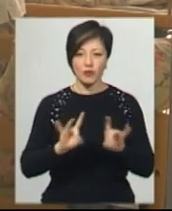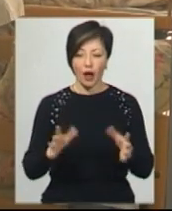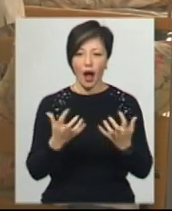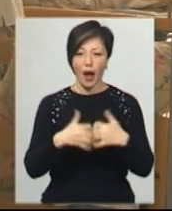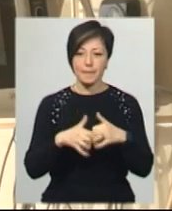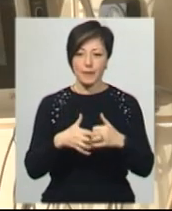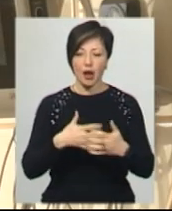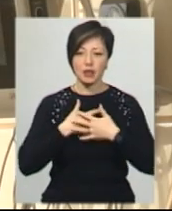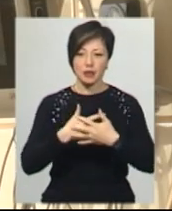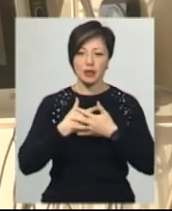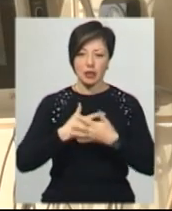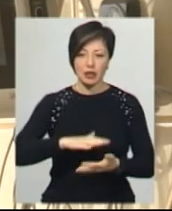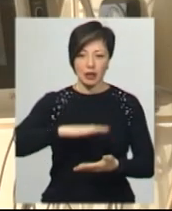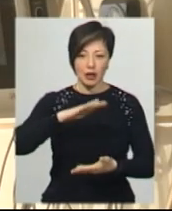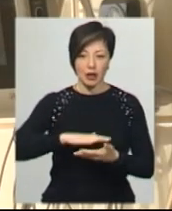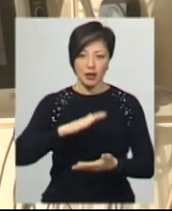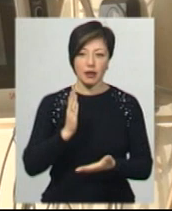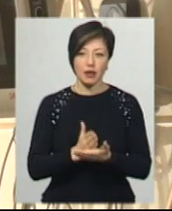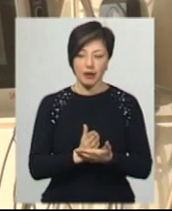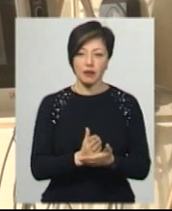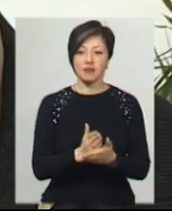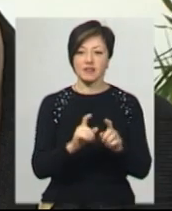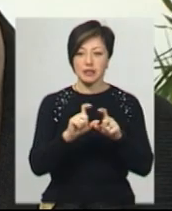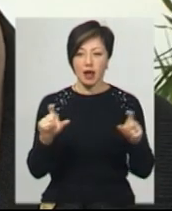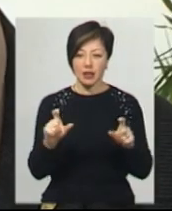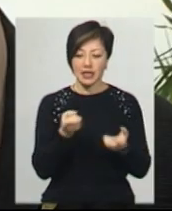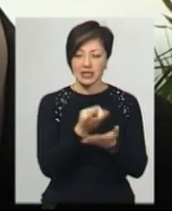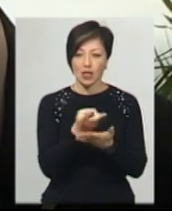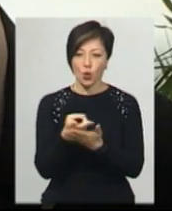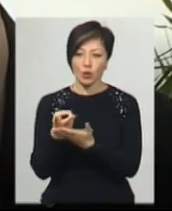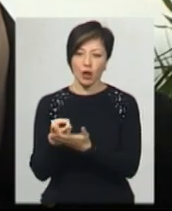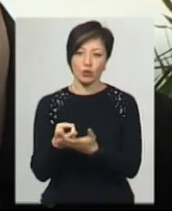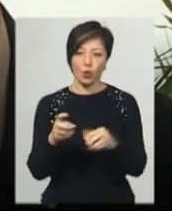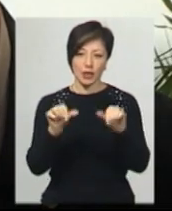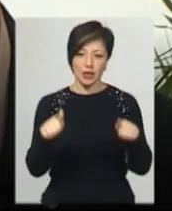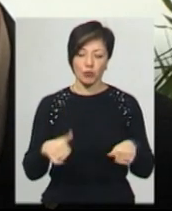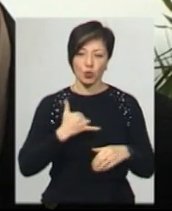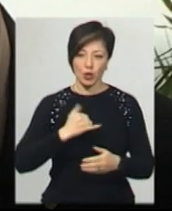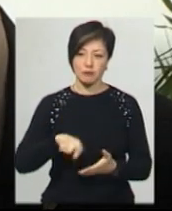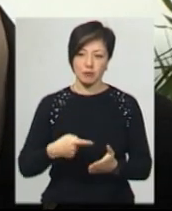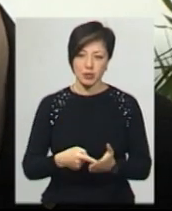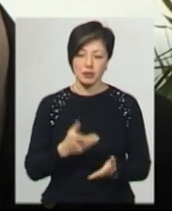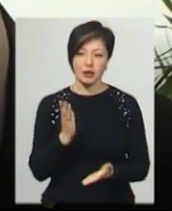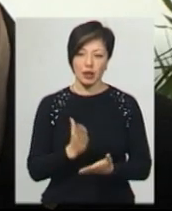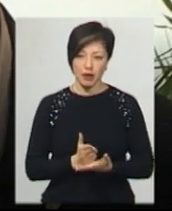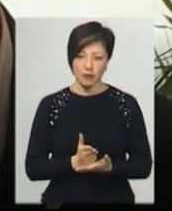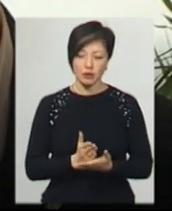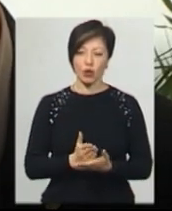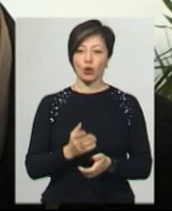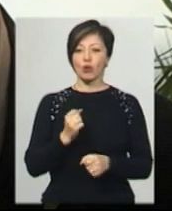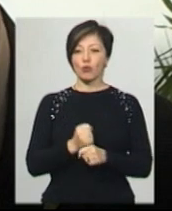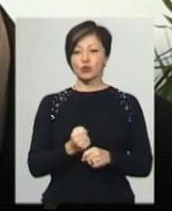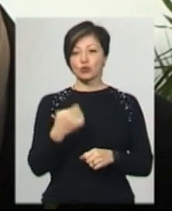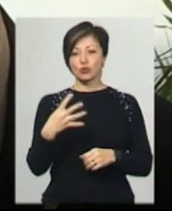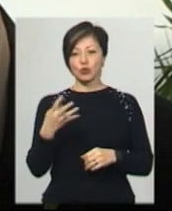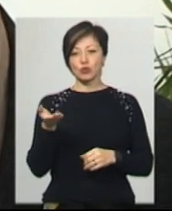апарати штучного дихання у Хмельницькому є у закладах стаціонарного типу. У нас зараз в місті в наявності робочих